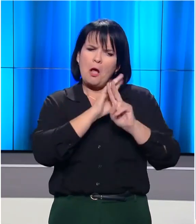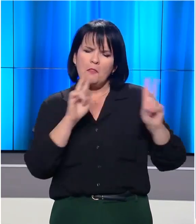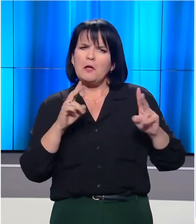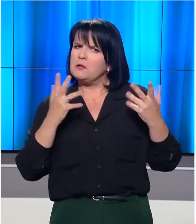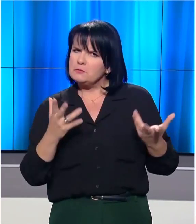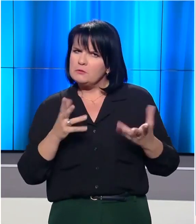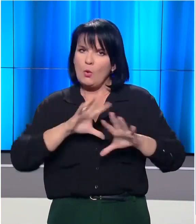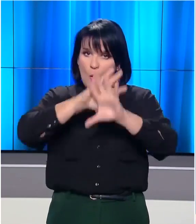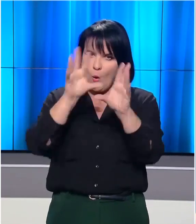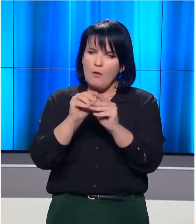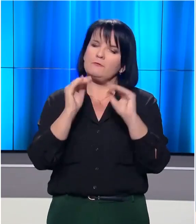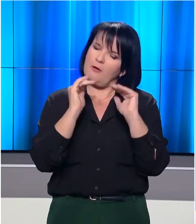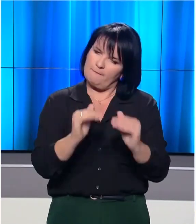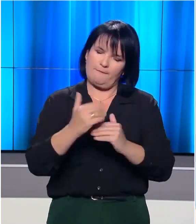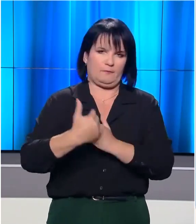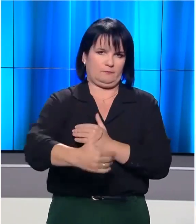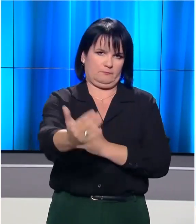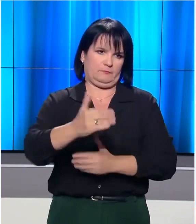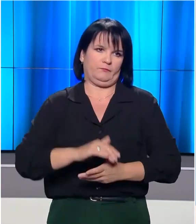ότι οι επιχειρήσεις θα συνεχιστούν.